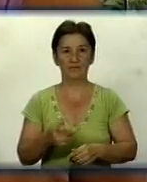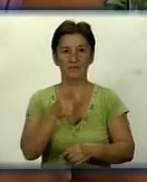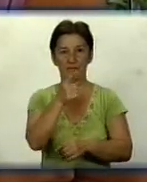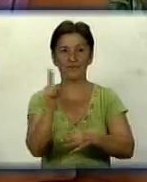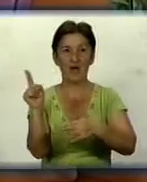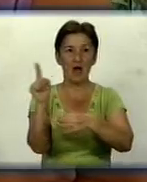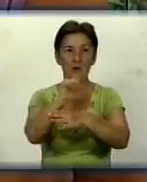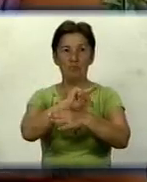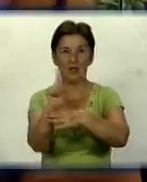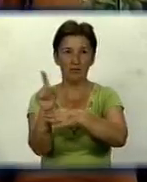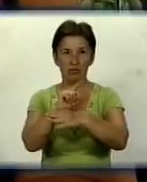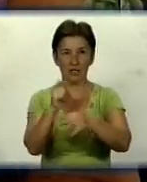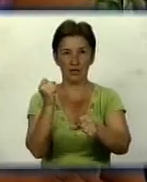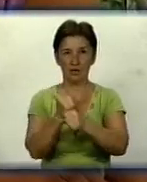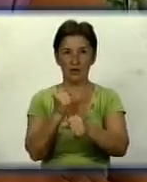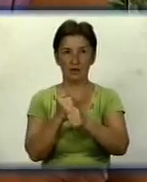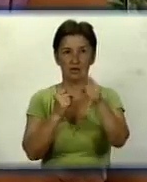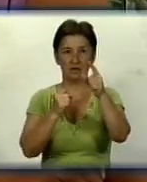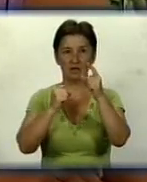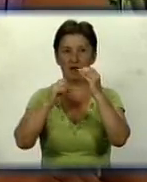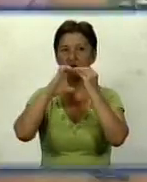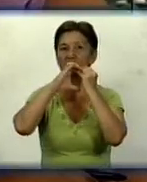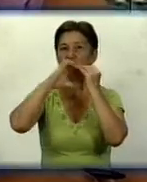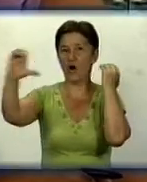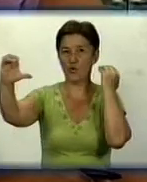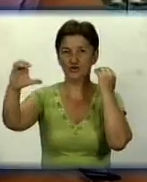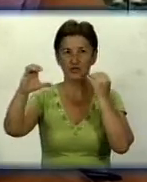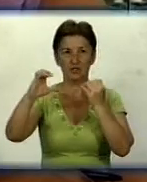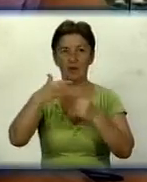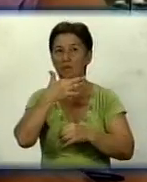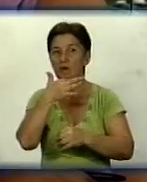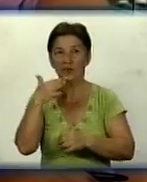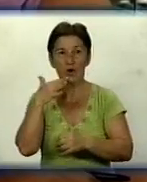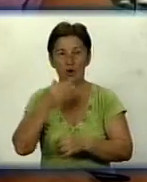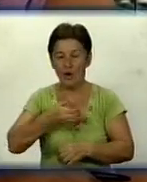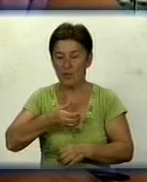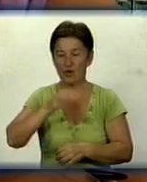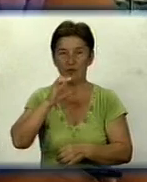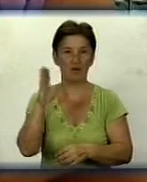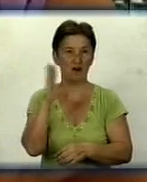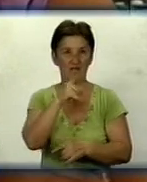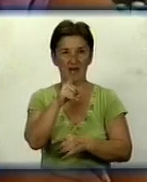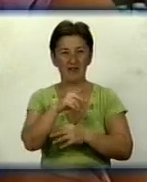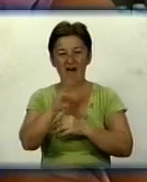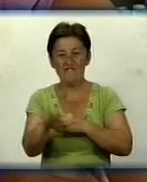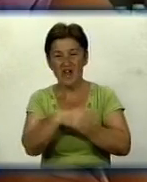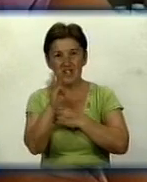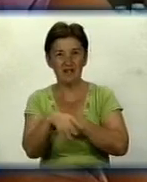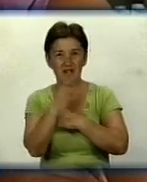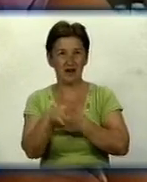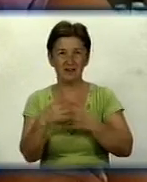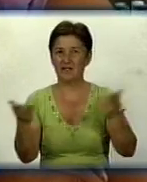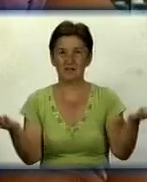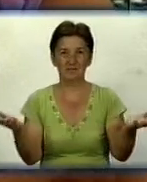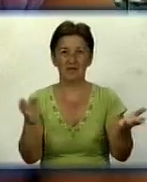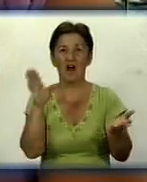працюють, і вагончик на сонце дуже жар. Много п'ємо води. Стоїть вентилятор, але, звісно, він тільки ганяє гарячий віздух.